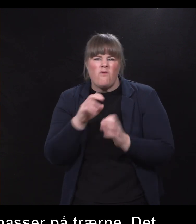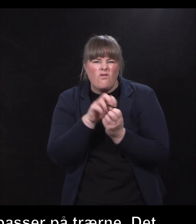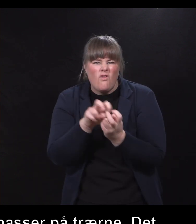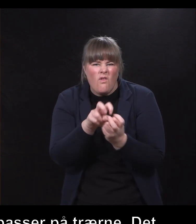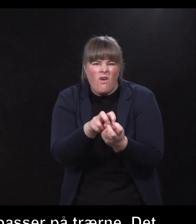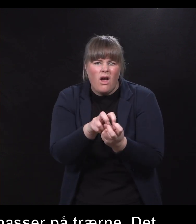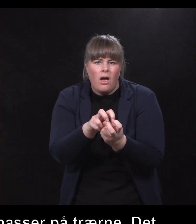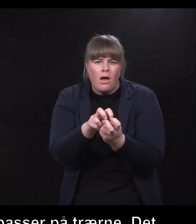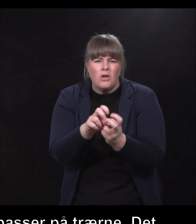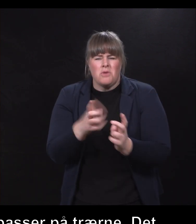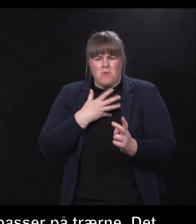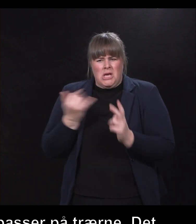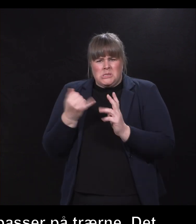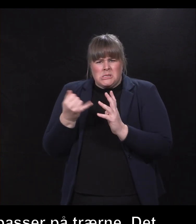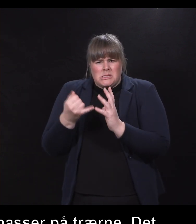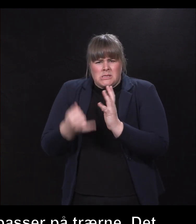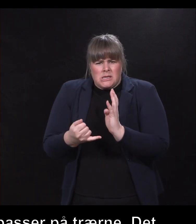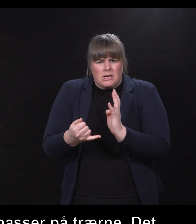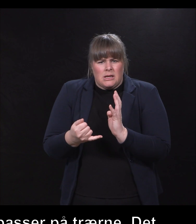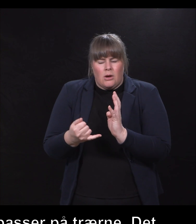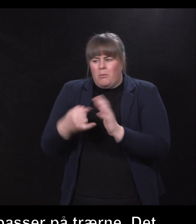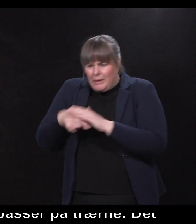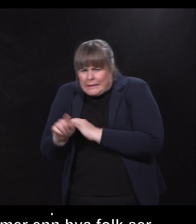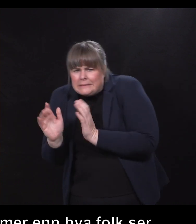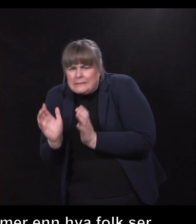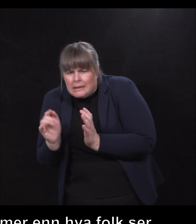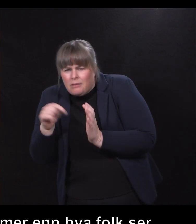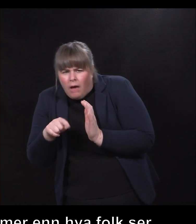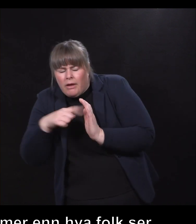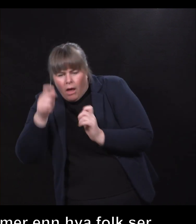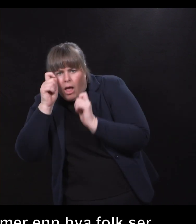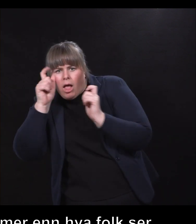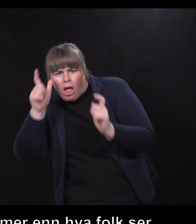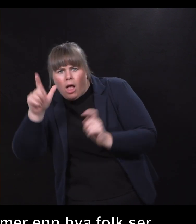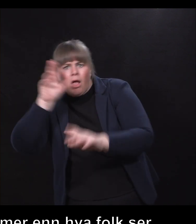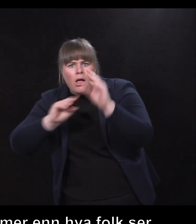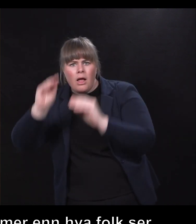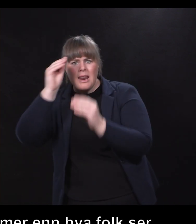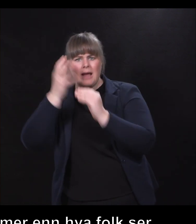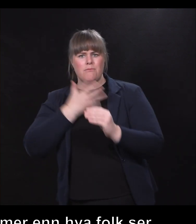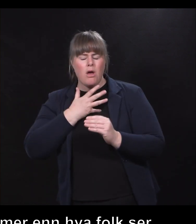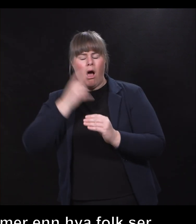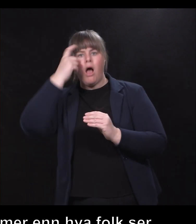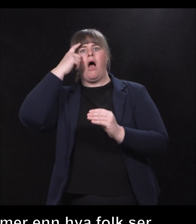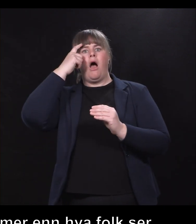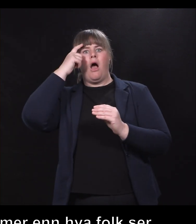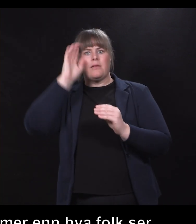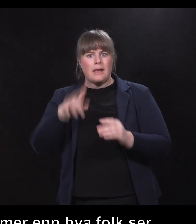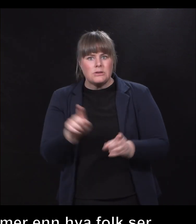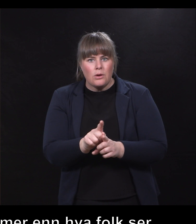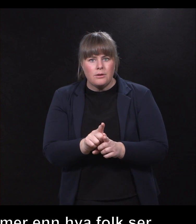Så det er liksom på innsiden, det er da du lærer mye, det er da du forstår virkeligheten av det. Og vi har jo mange oppgaver som trevåkter.